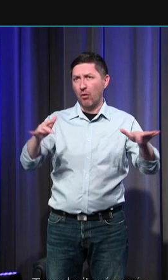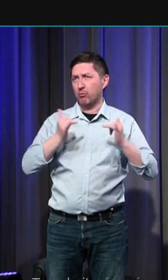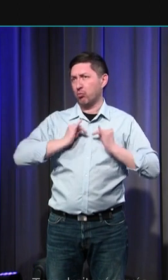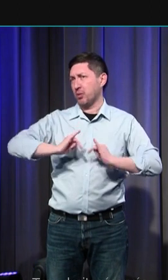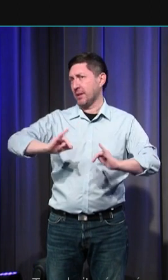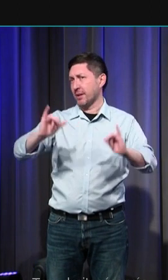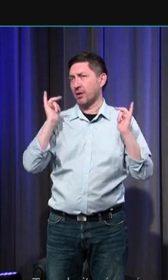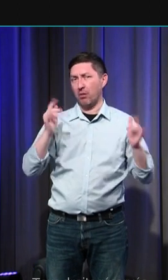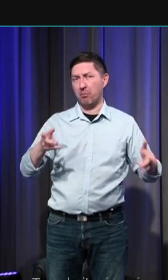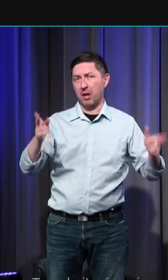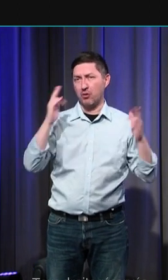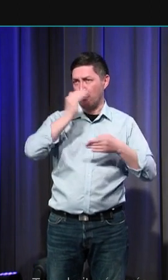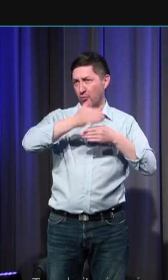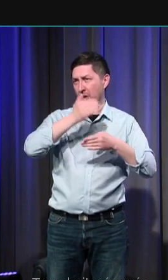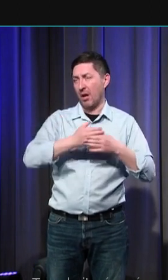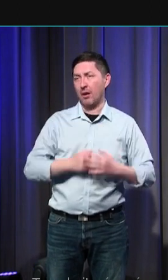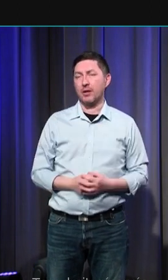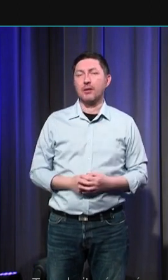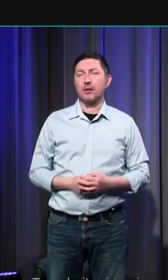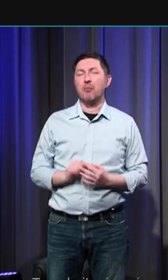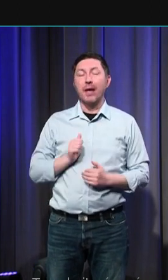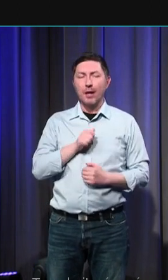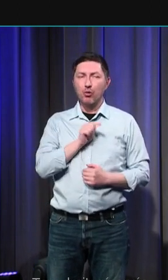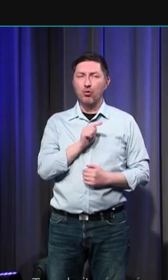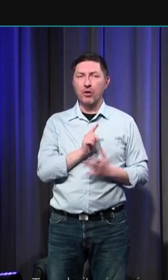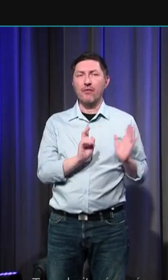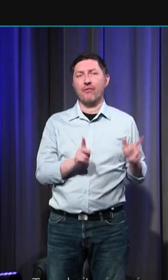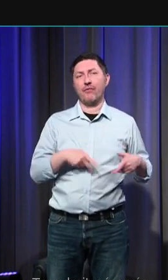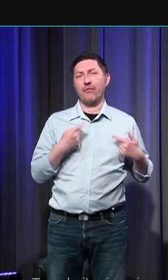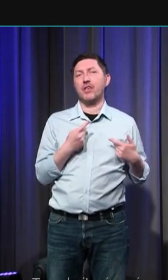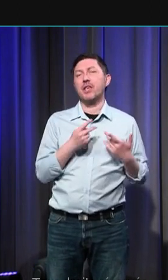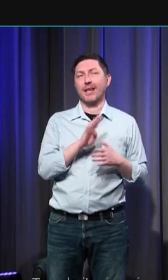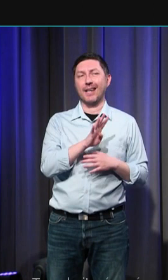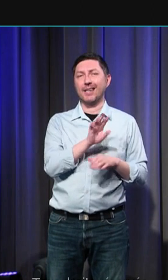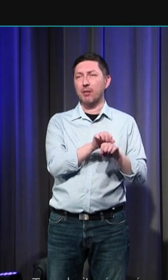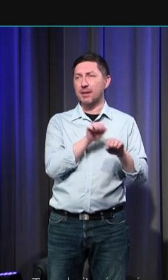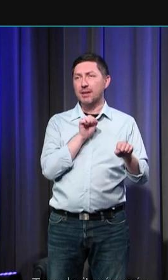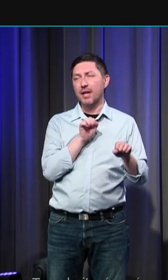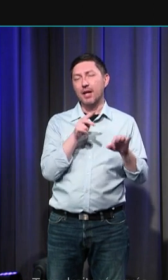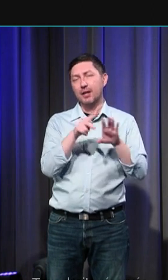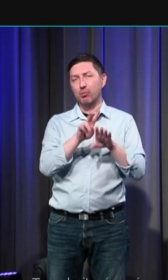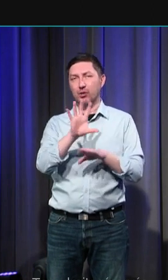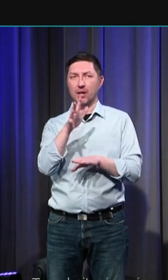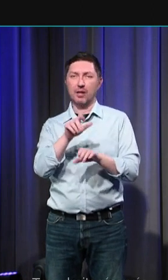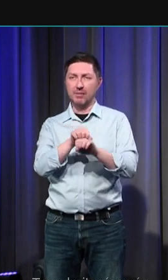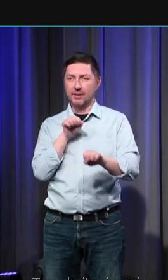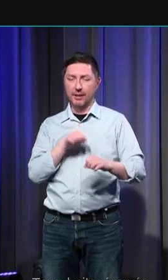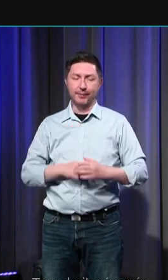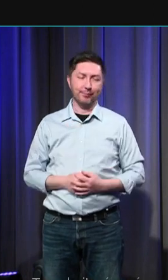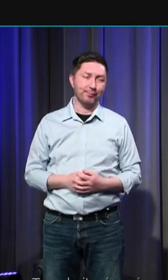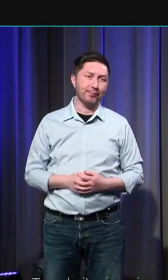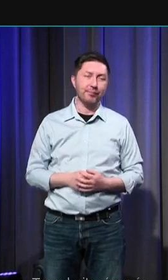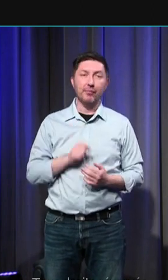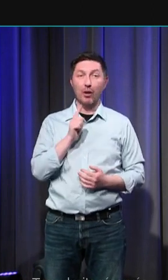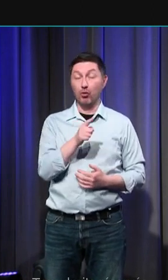vivait, lui, écrivait entre la fin du IVe siècle et le premier tiers du Ve siècle, cette lecture